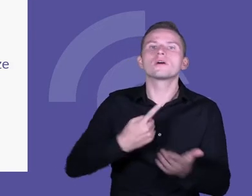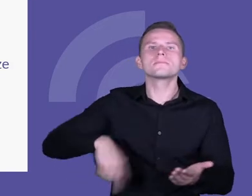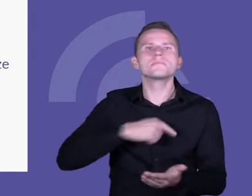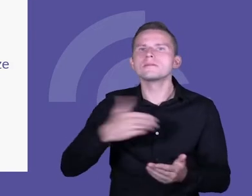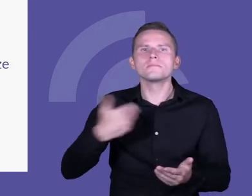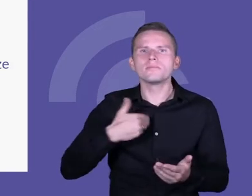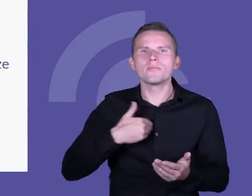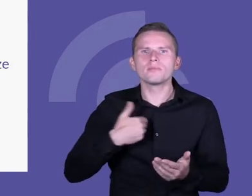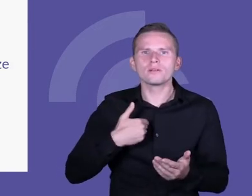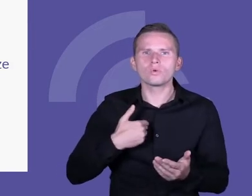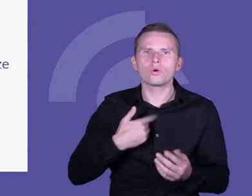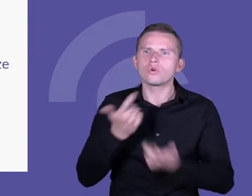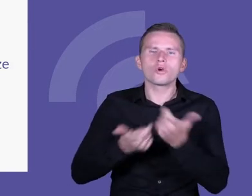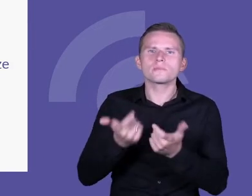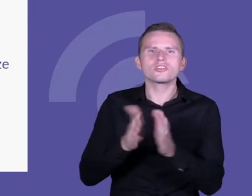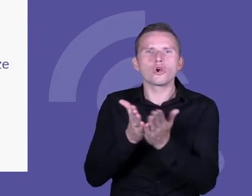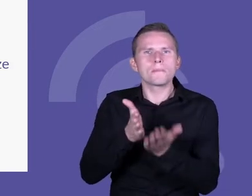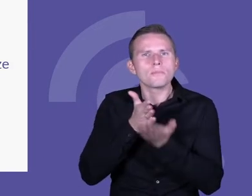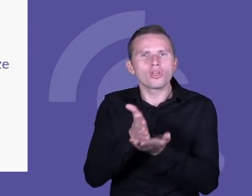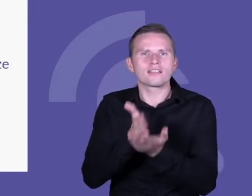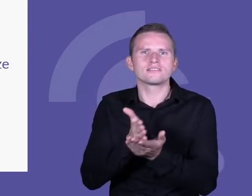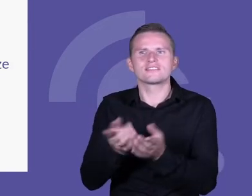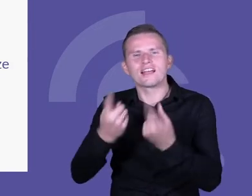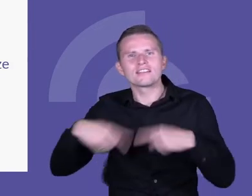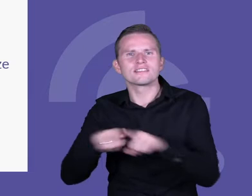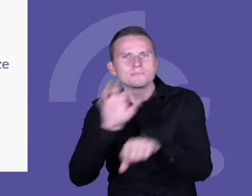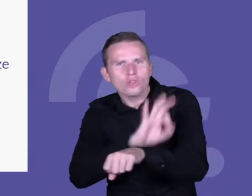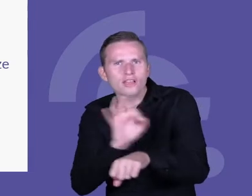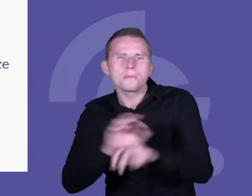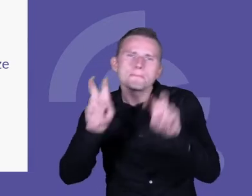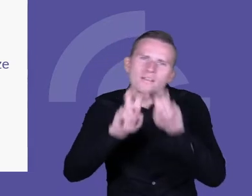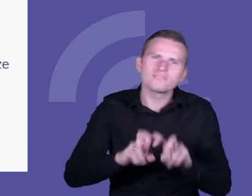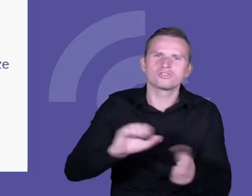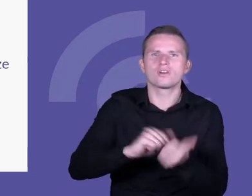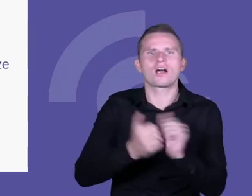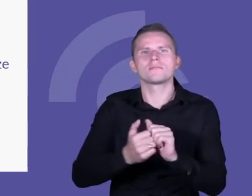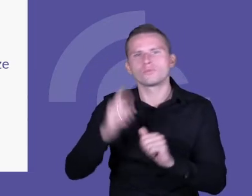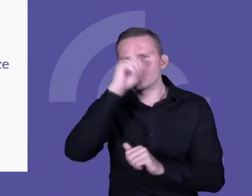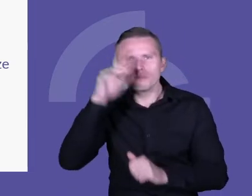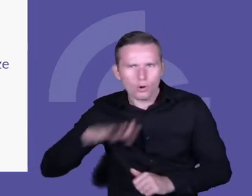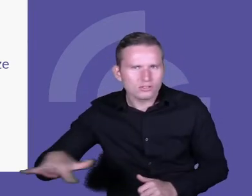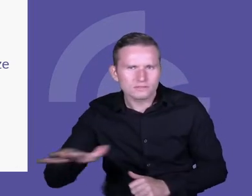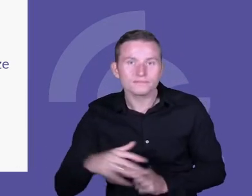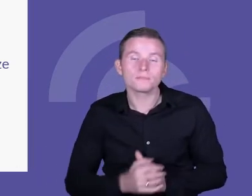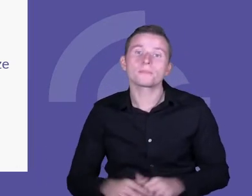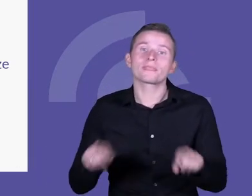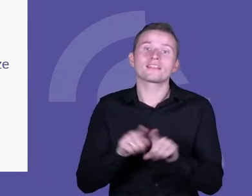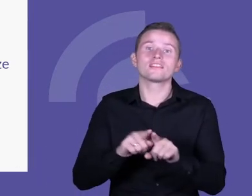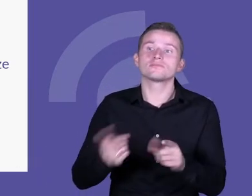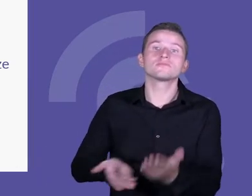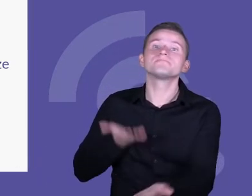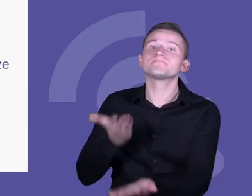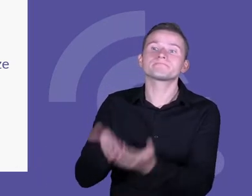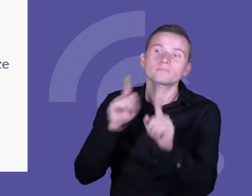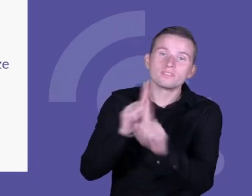poradniki dotyczące realizacji projektu, czy badawczego, czy społecznego, ale też zaproponowaliśmy nauczycielom,